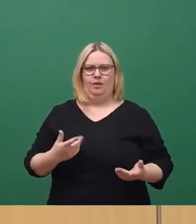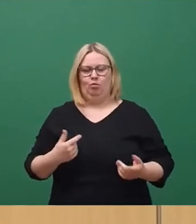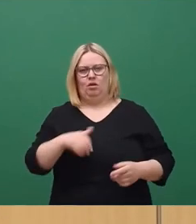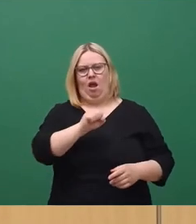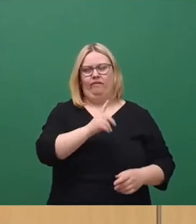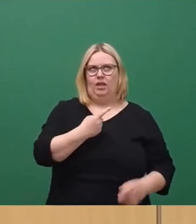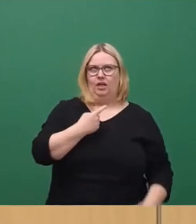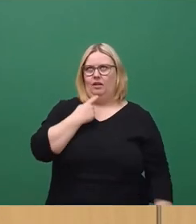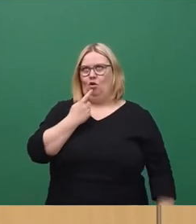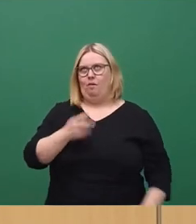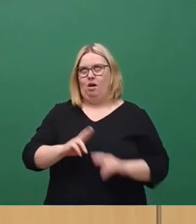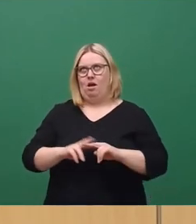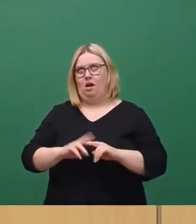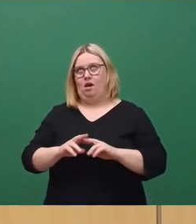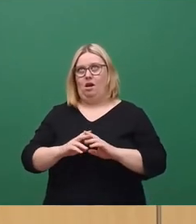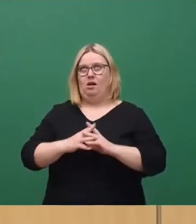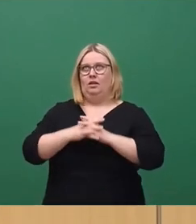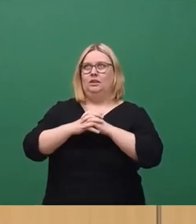richtig zu stellen.